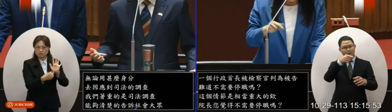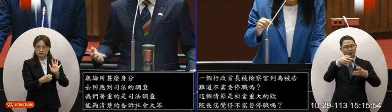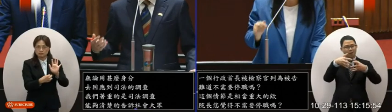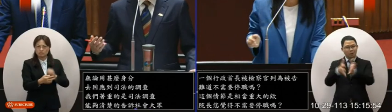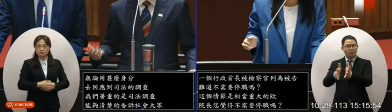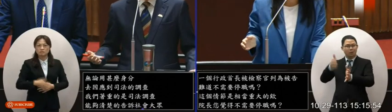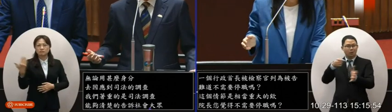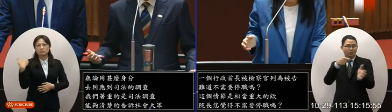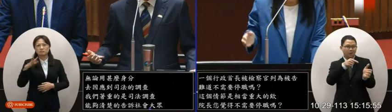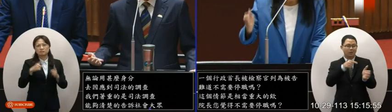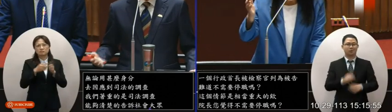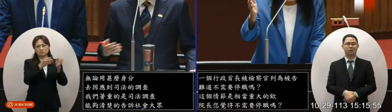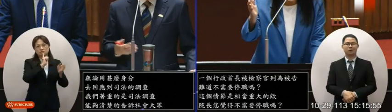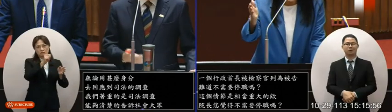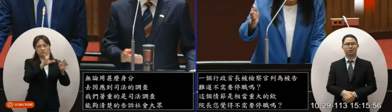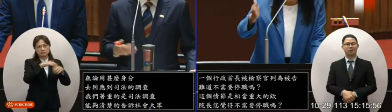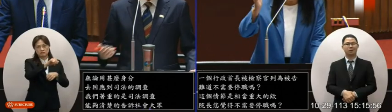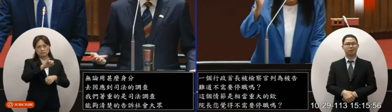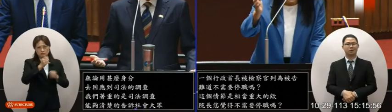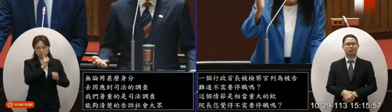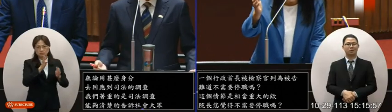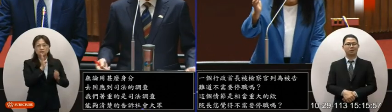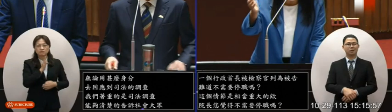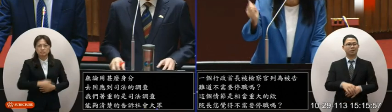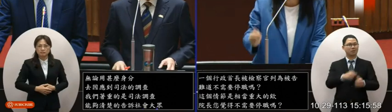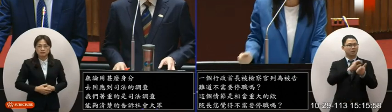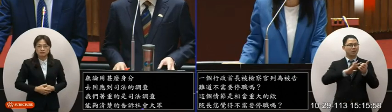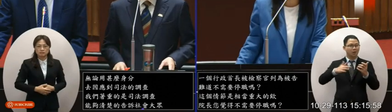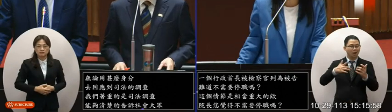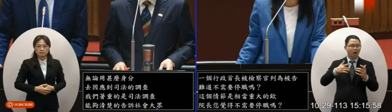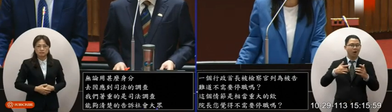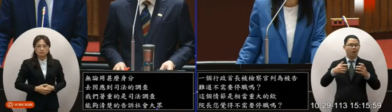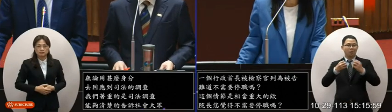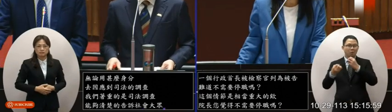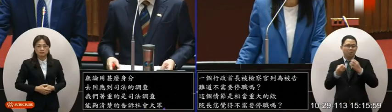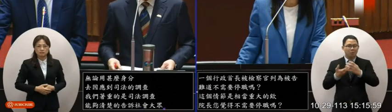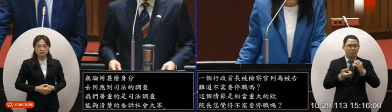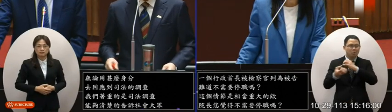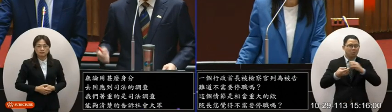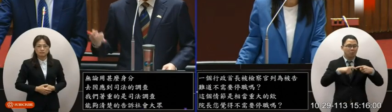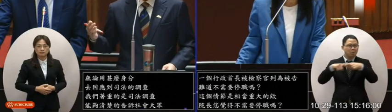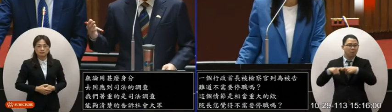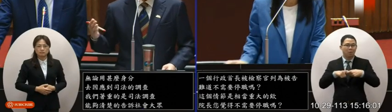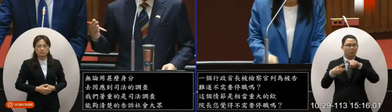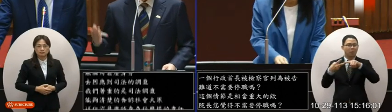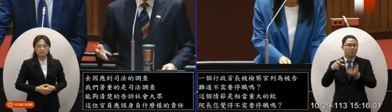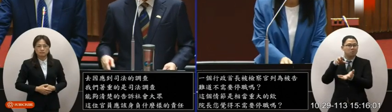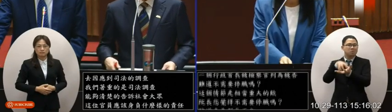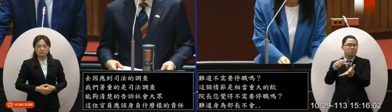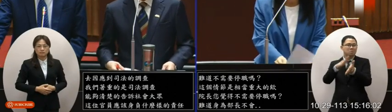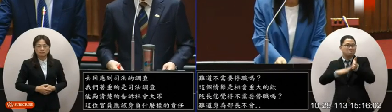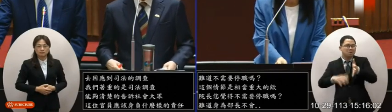有人告他所以他是被告的身份不會產生串證跟滅證的問題嗎這個我想在